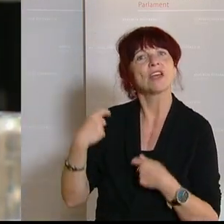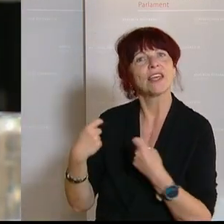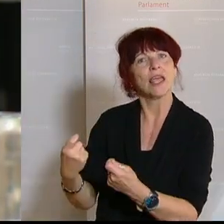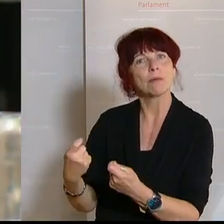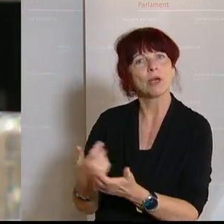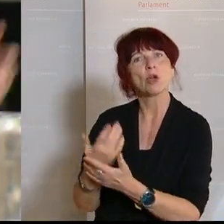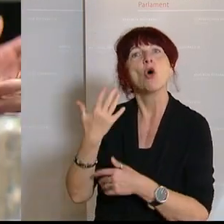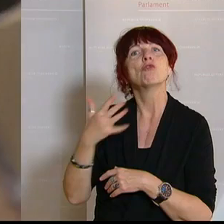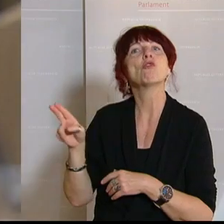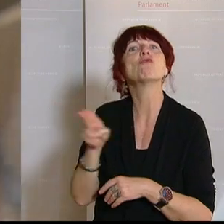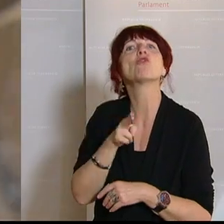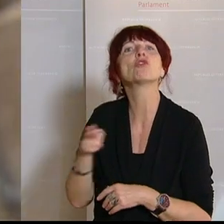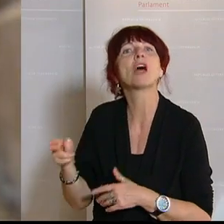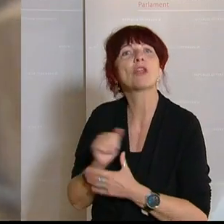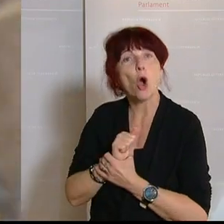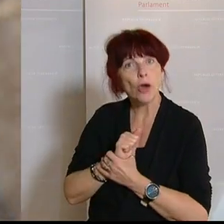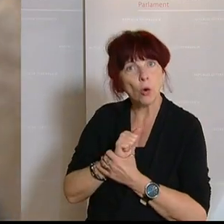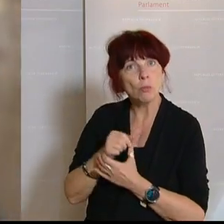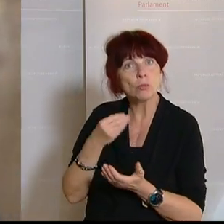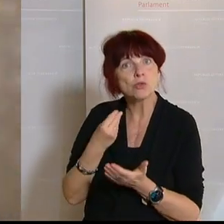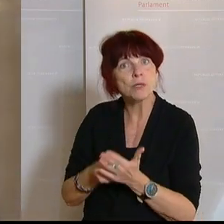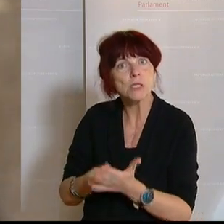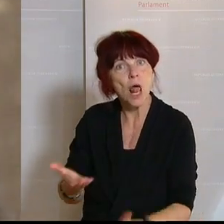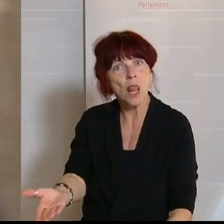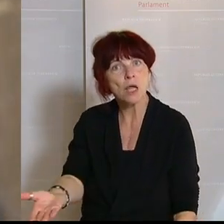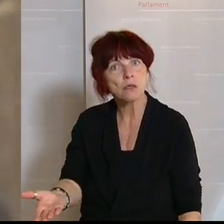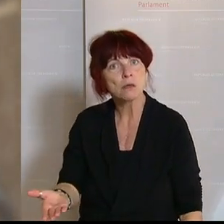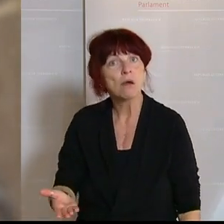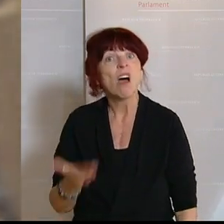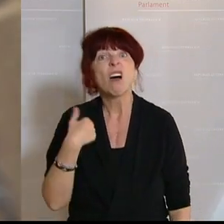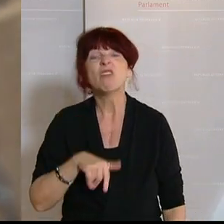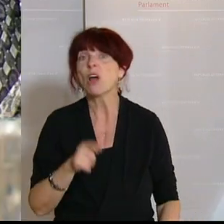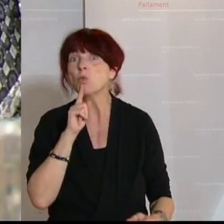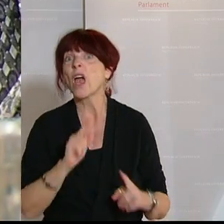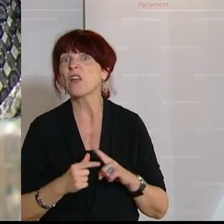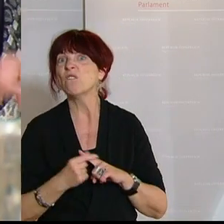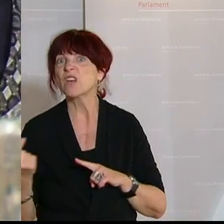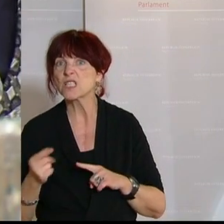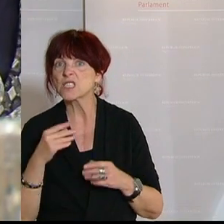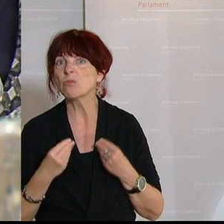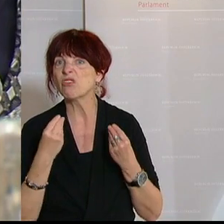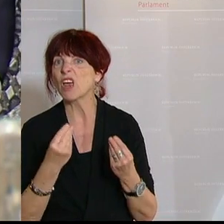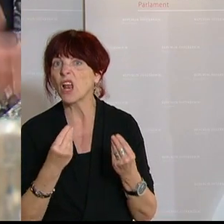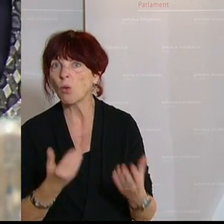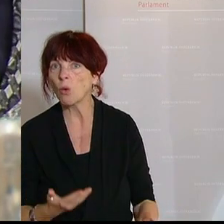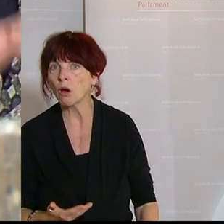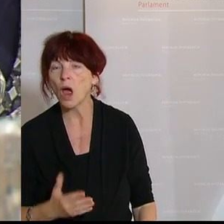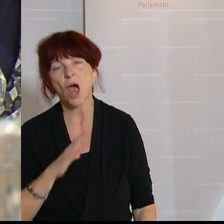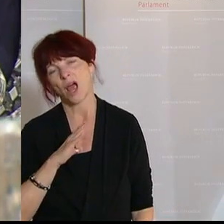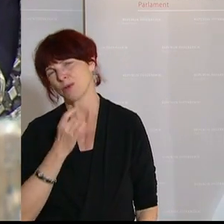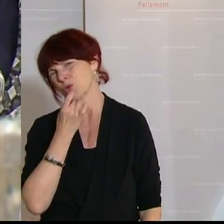Witz, war ja nur eine Empfehlung und eine Ersuchen der Bundesregierung. Aber wir nehmen es halt nicht so genau mit den